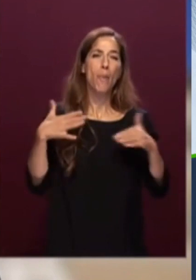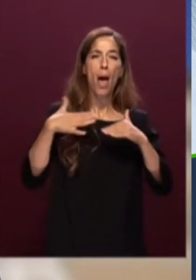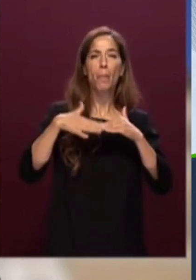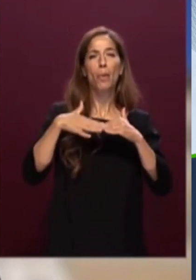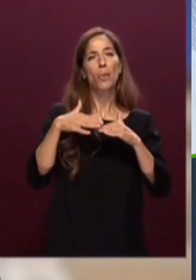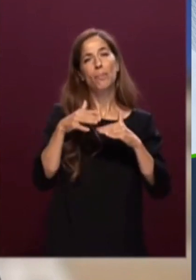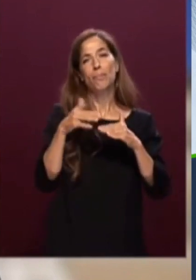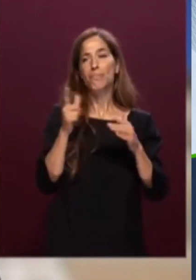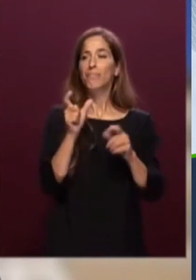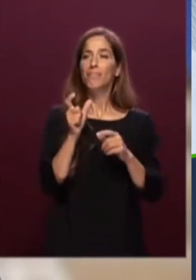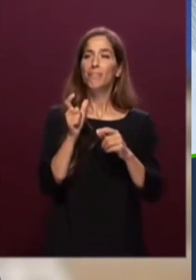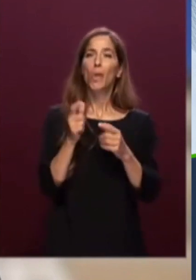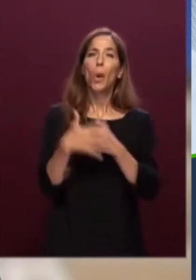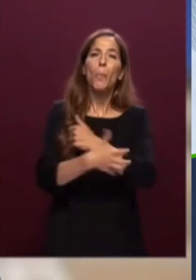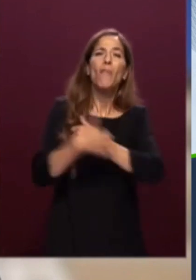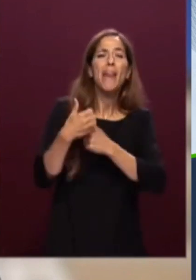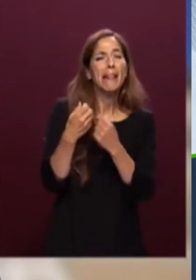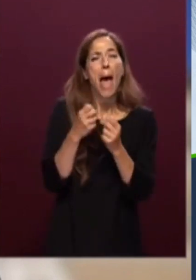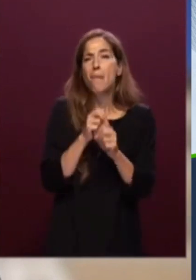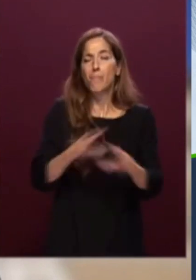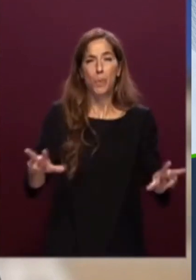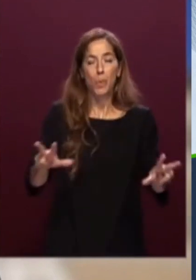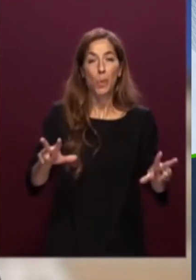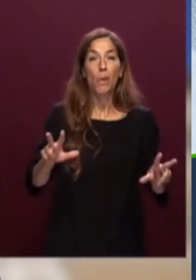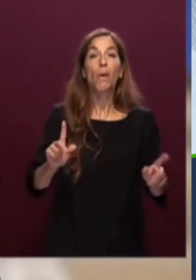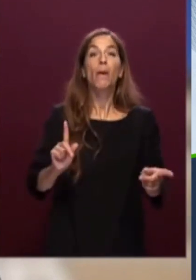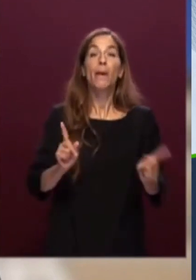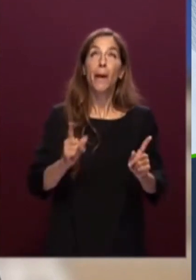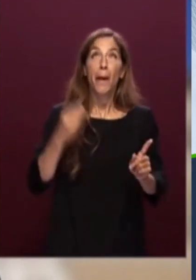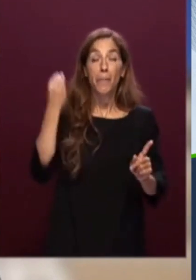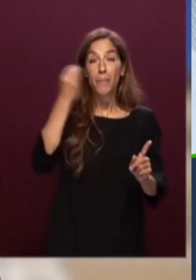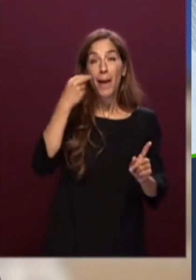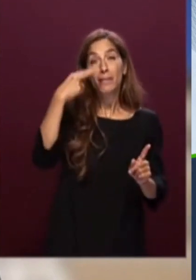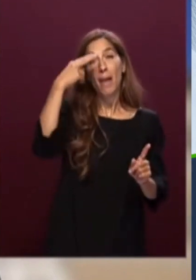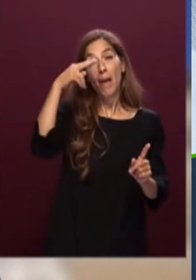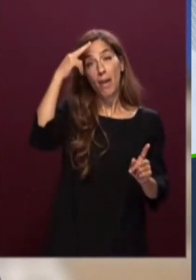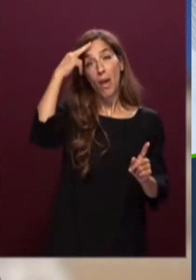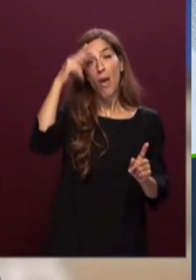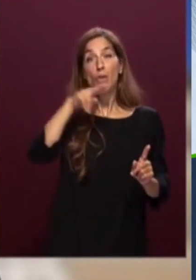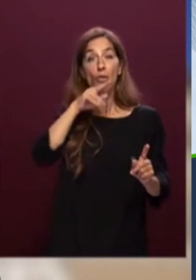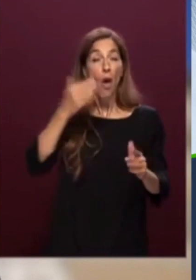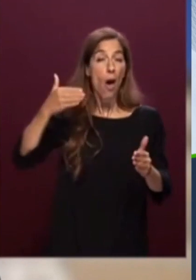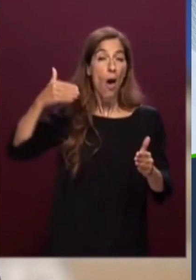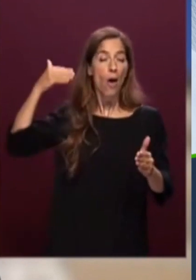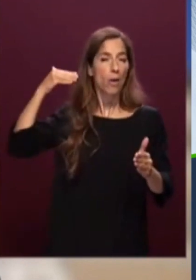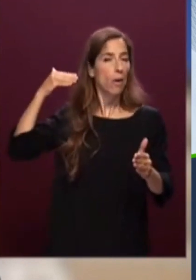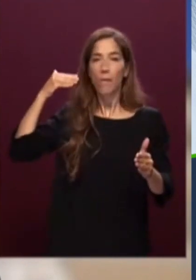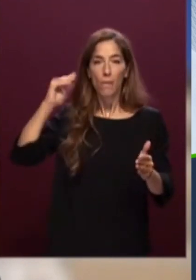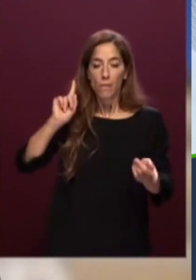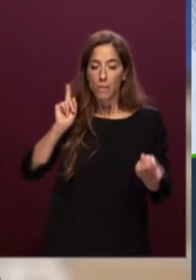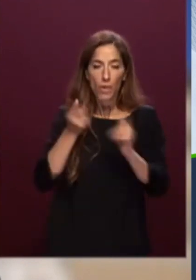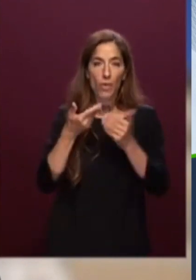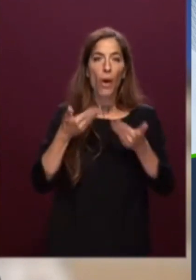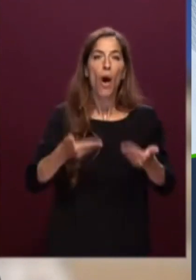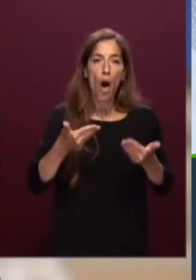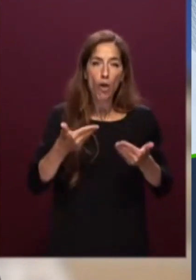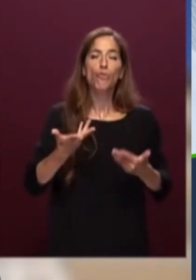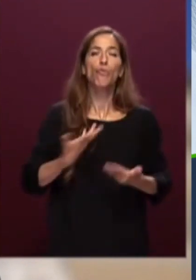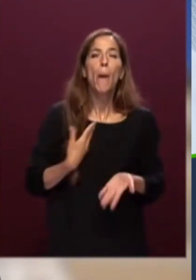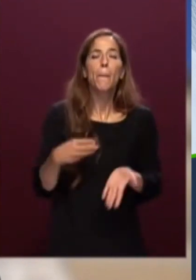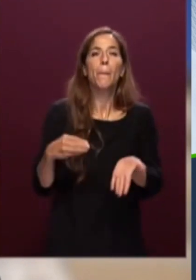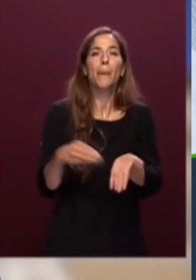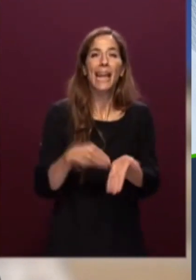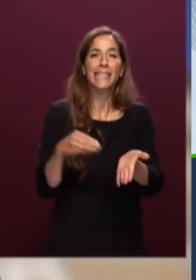parte dai ricordi dei nostri nonni e che sta purtroppo bussando alla porta delle famiglie e delle imprese la paura del